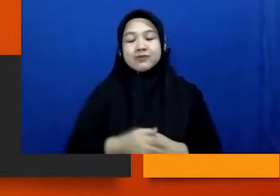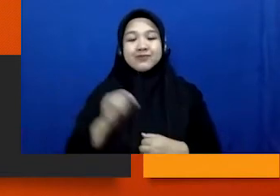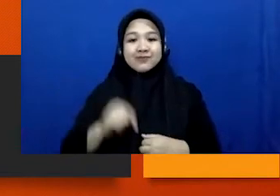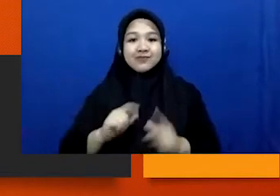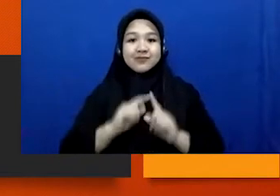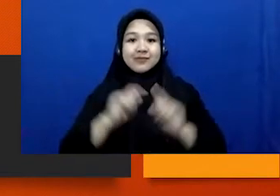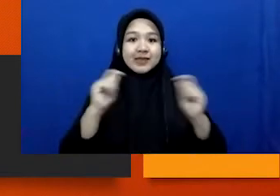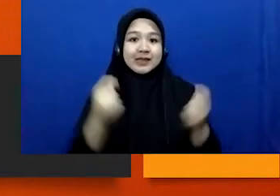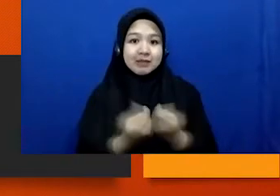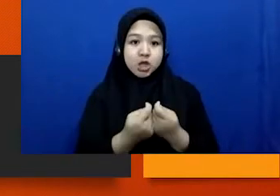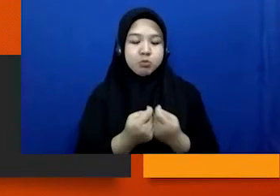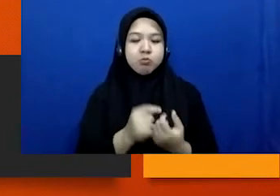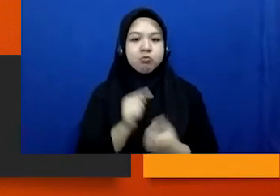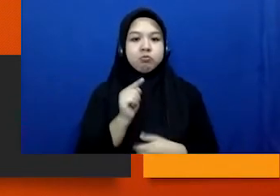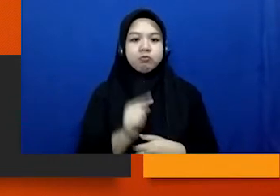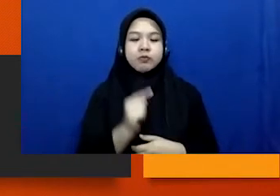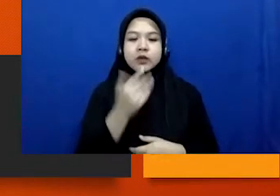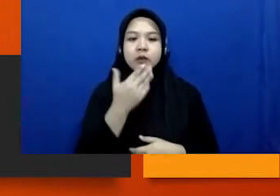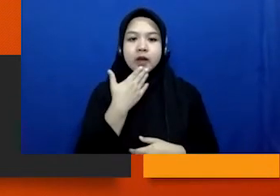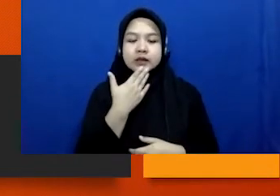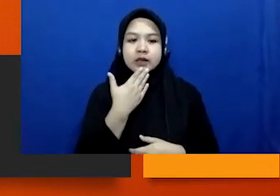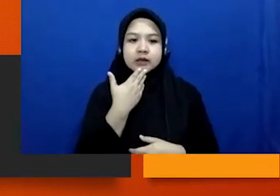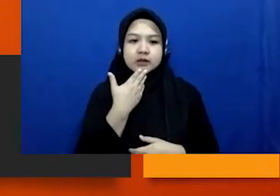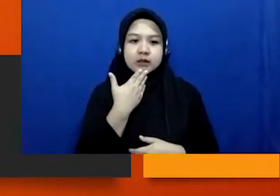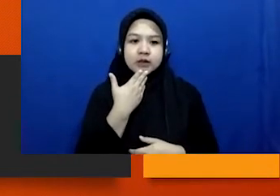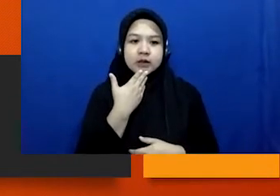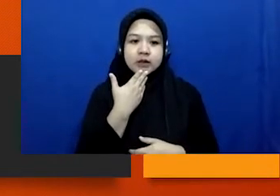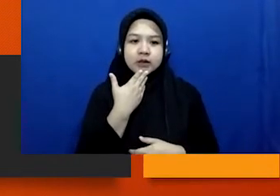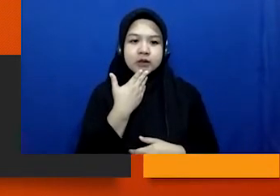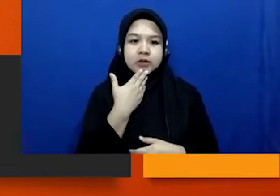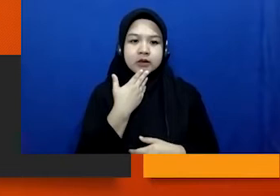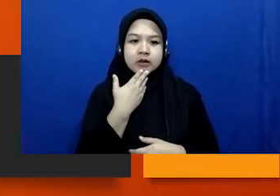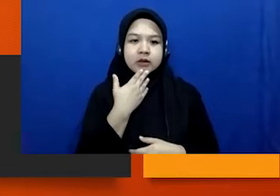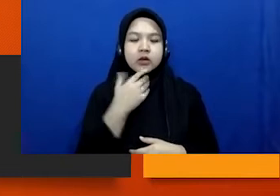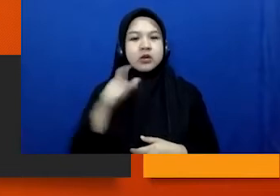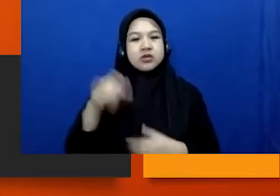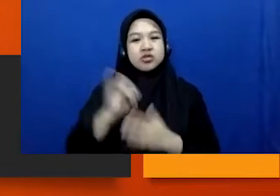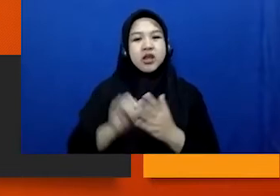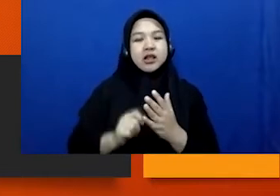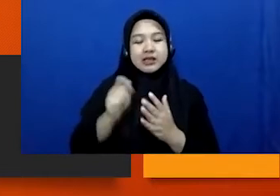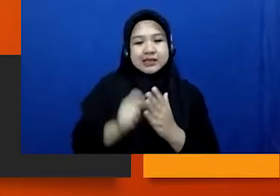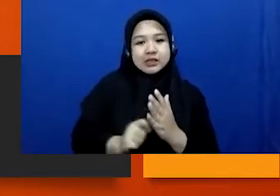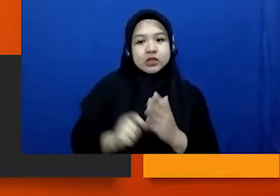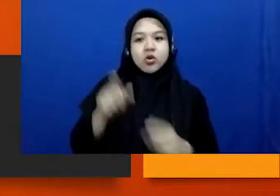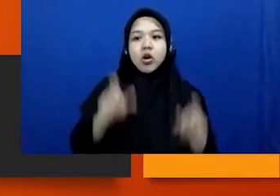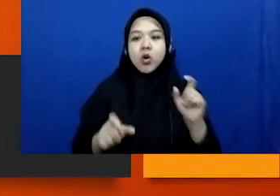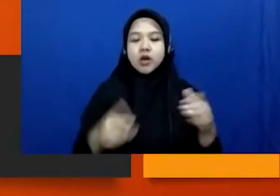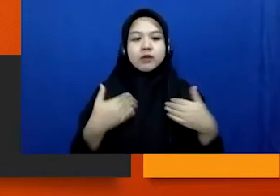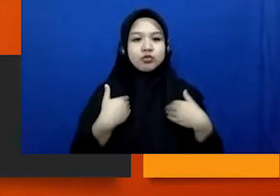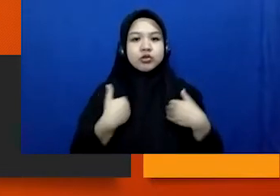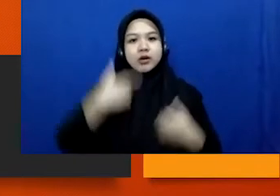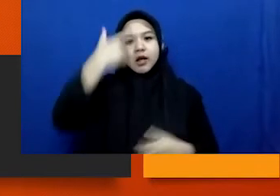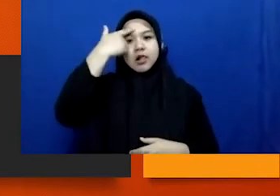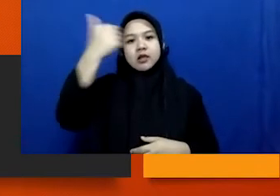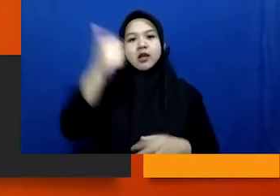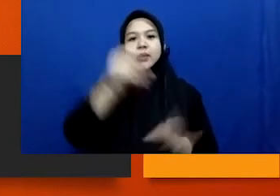teman-teman itu biasanya terdiri dari jurnalis-jurnalis yang mereka mempunyai keahlian